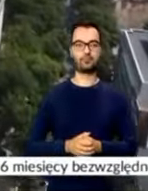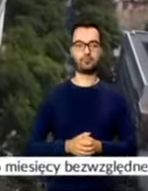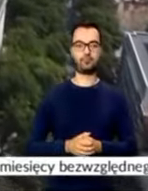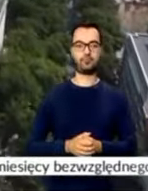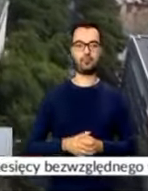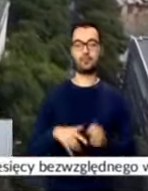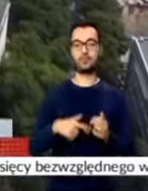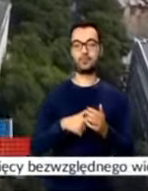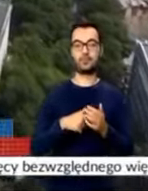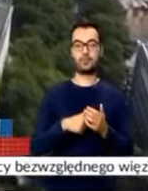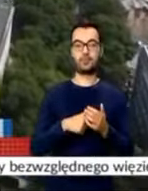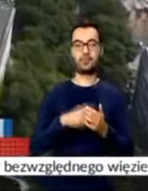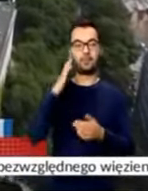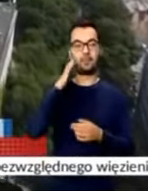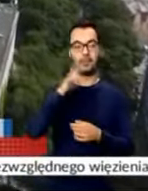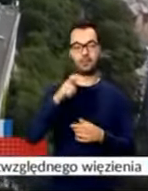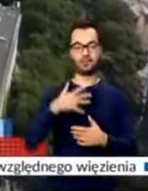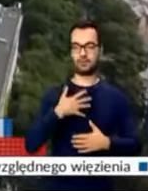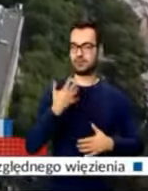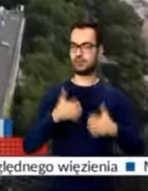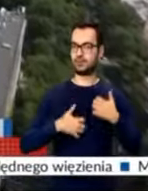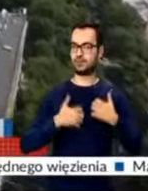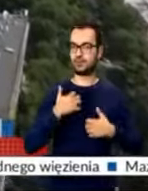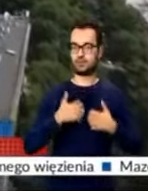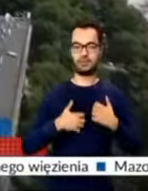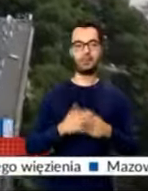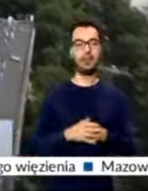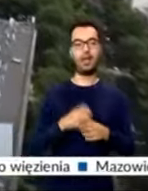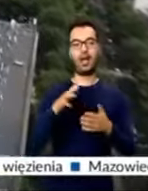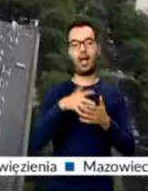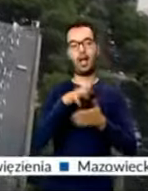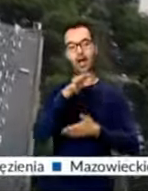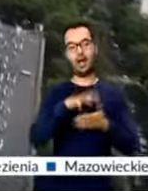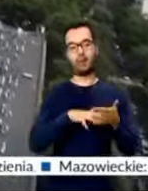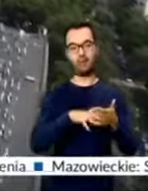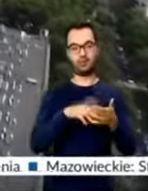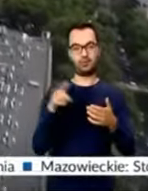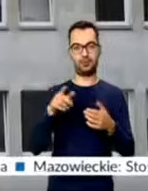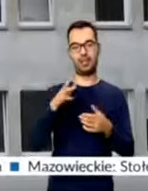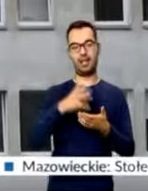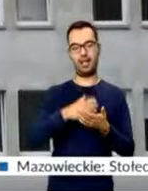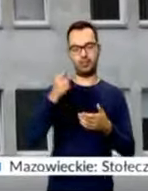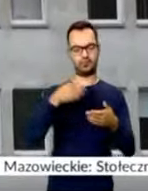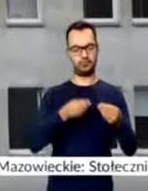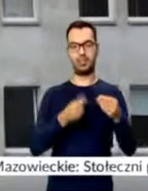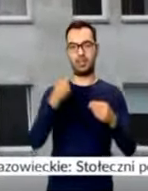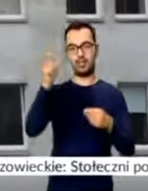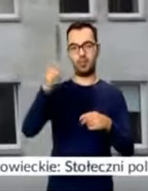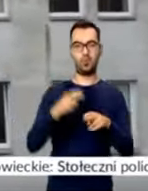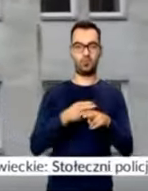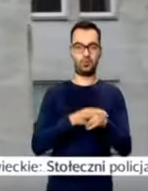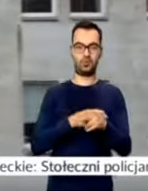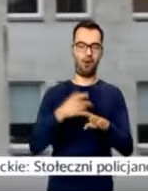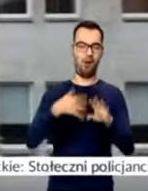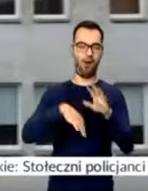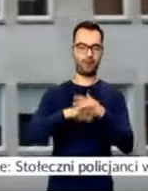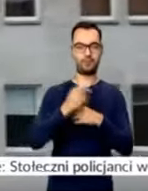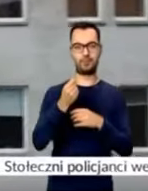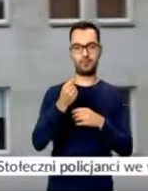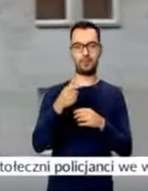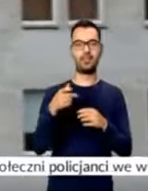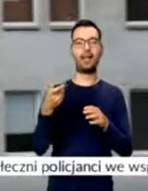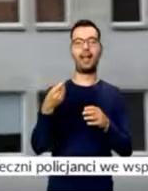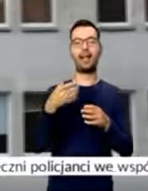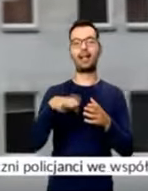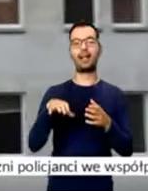Sprawa budzi wśród mieszkańców duże emocje. Według raportu z kontroli przeprowadzonej przez ratusz, jeden z urzędników wyłudzał pieniądze z dzielnicowej